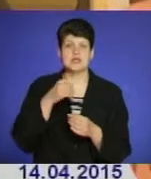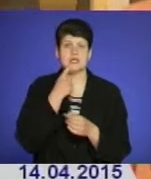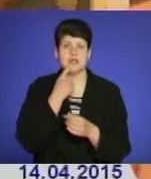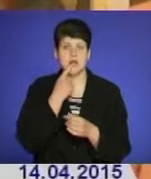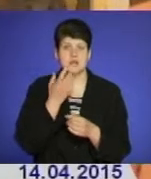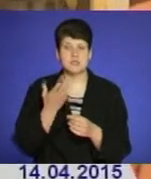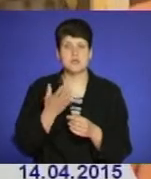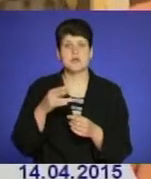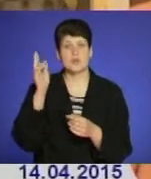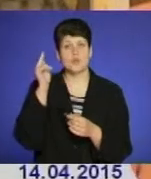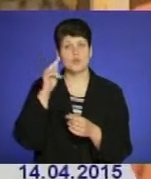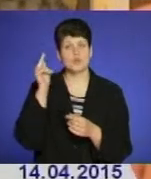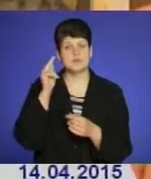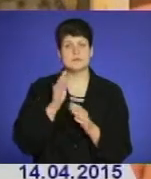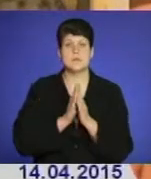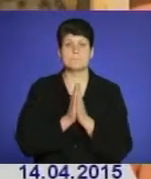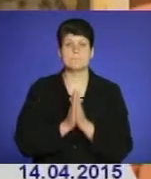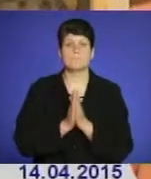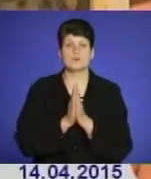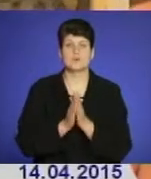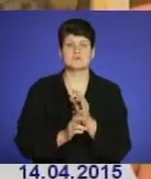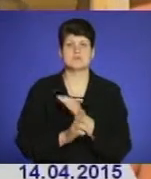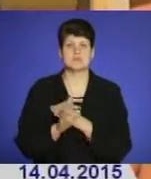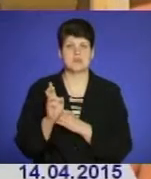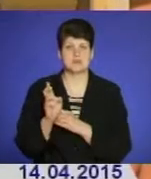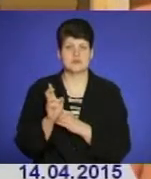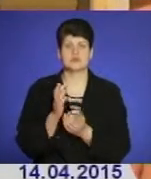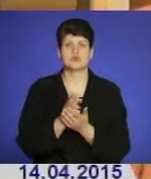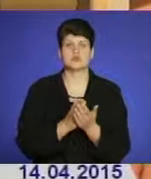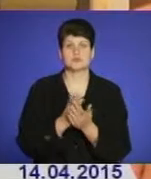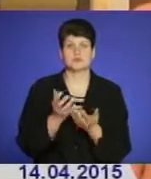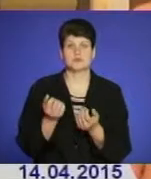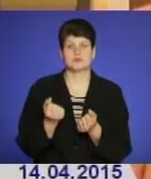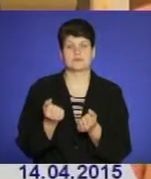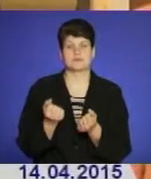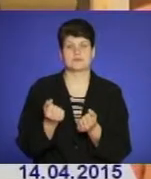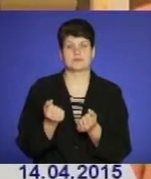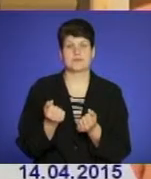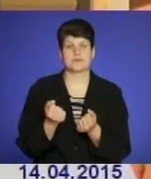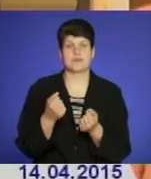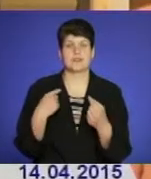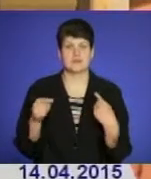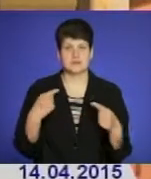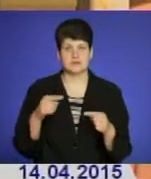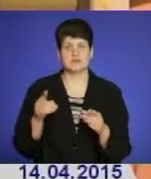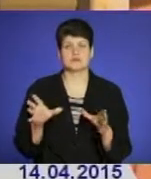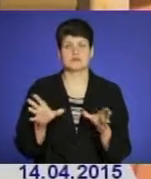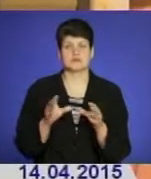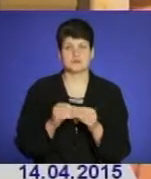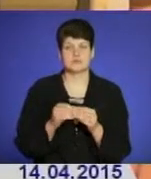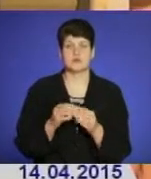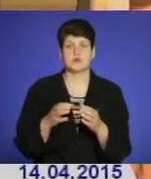ми учимося, молимося в церкві, служби приймаємо. Некоторі з нами збираються